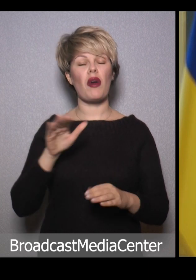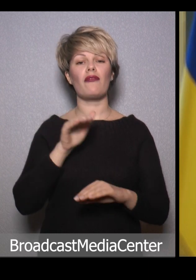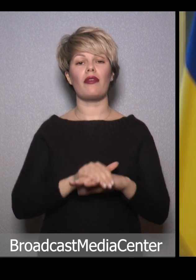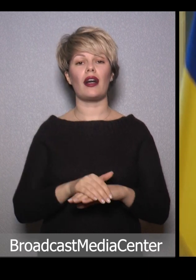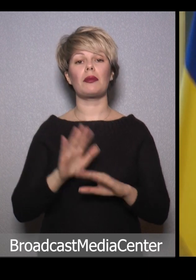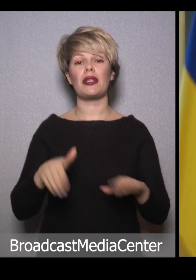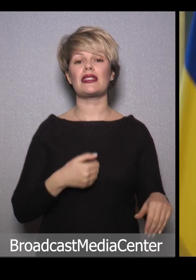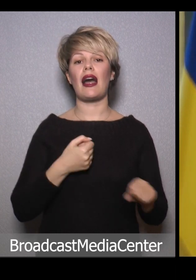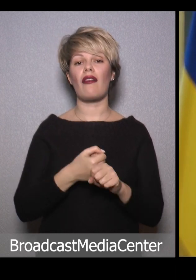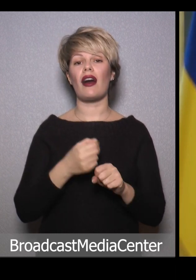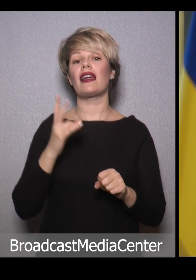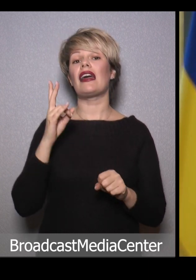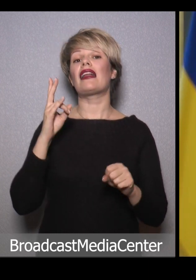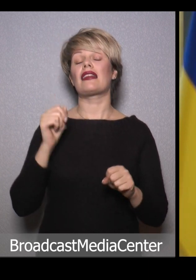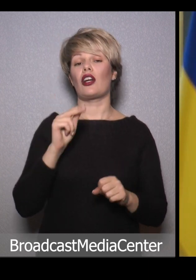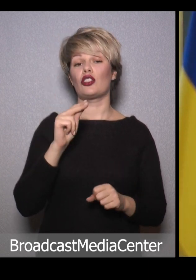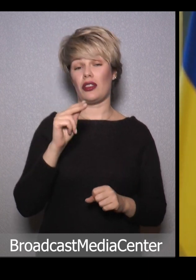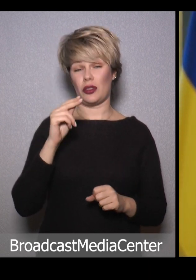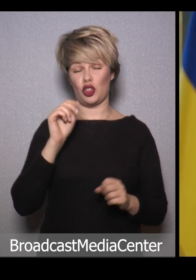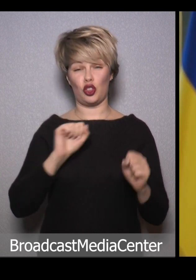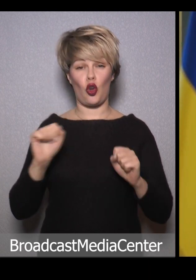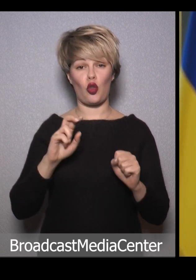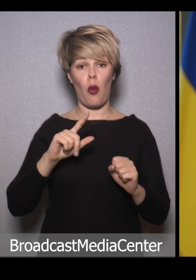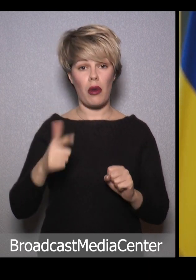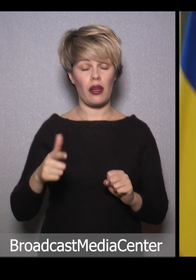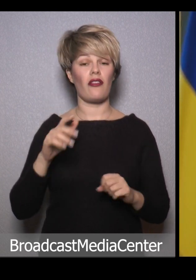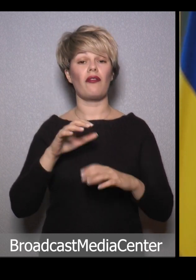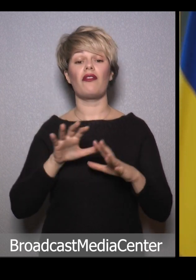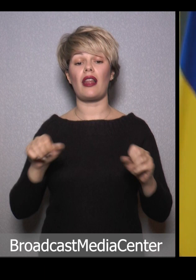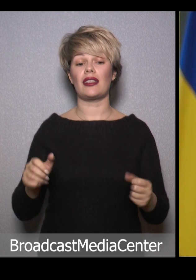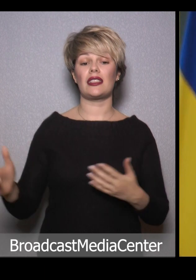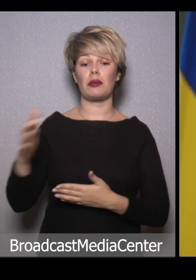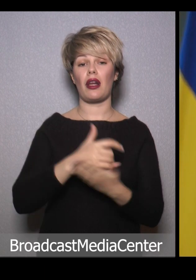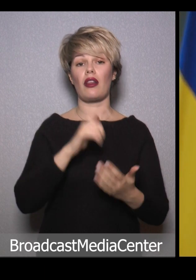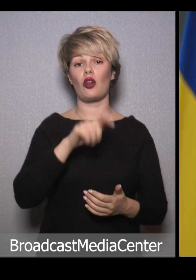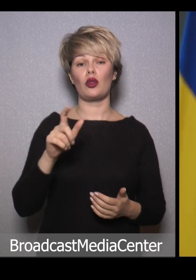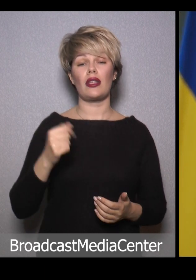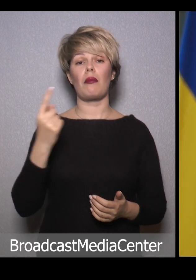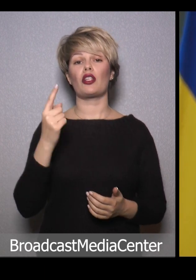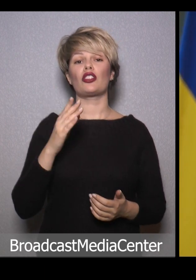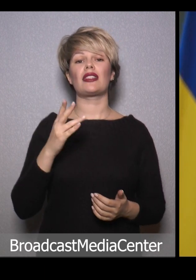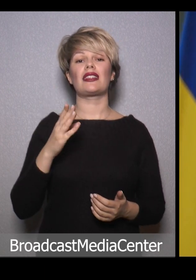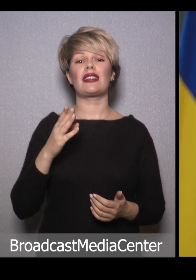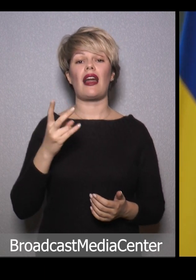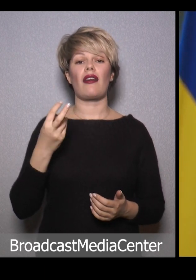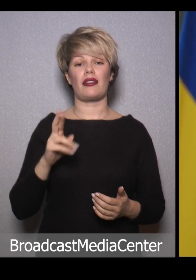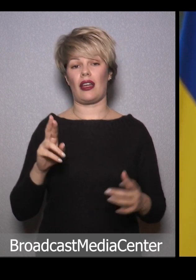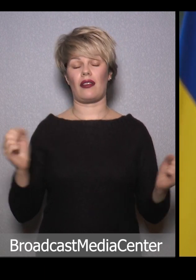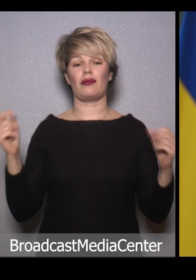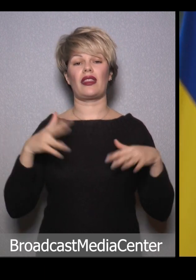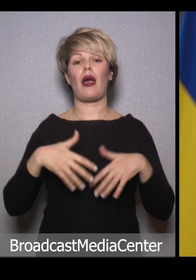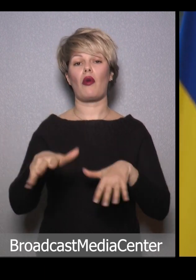факт, як після аварії на Чорнобильській АЕС влада збирала людей на першотравневу демонстрацію.